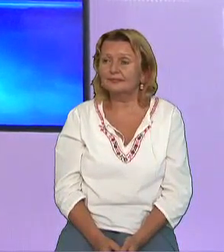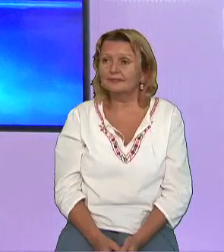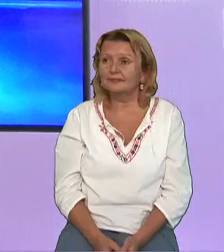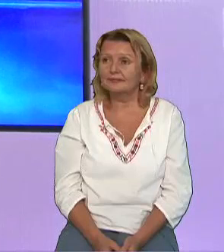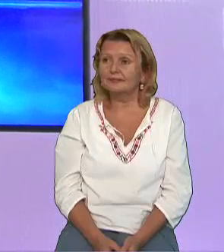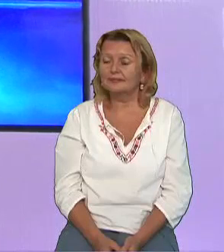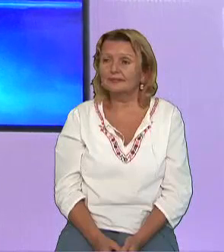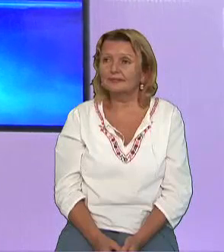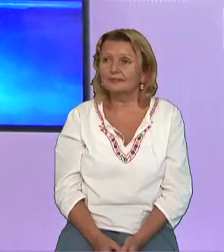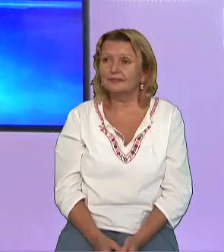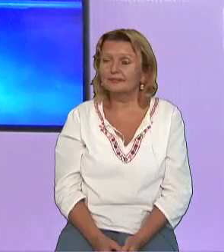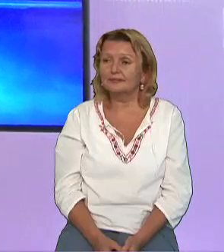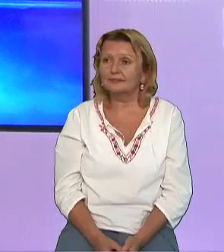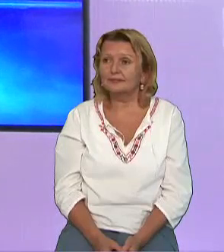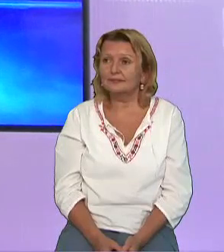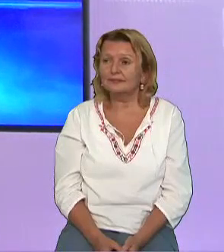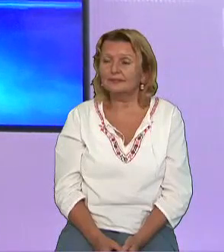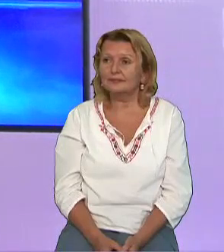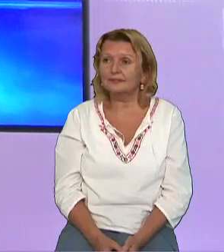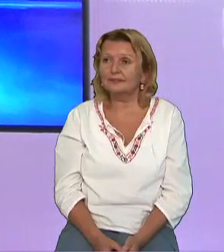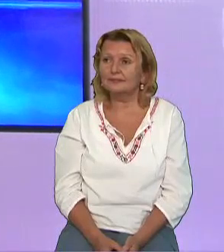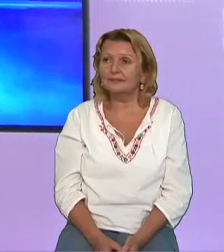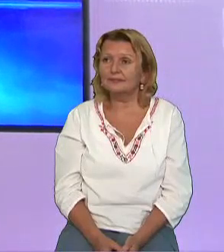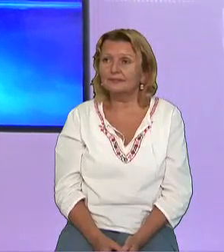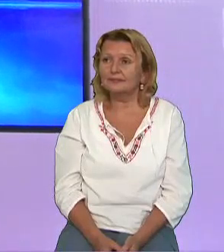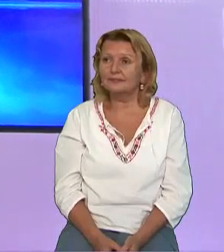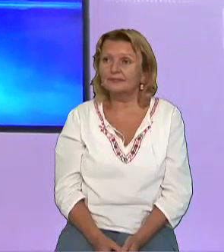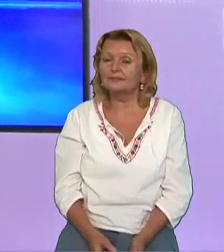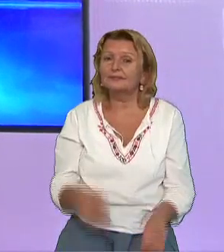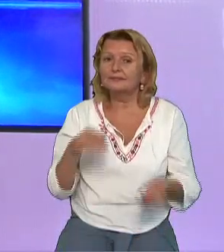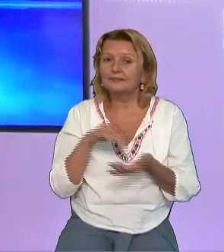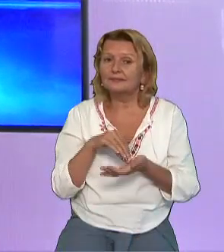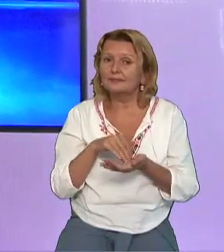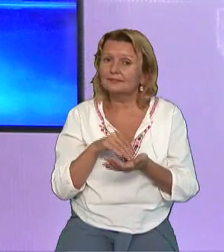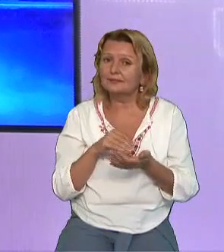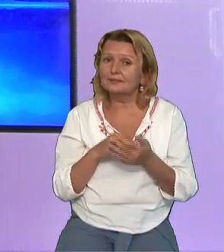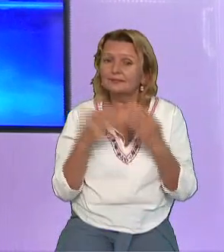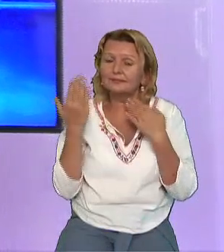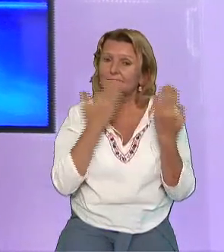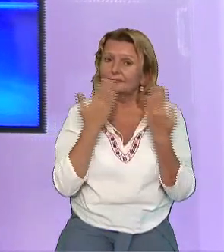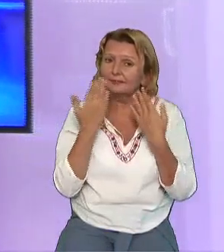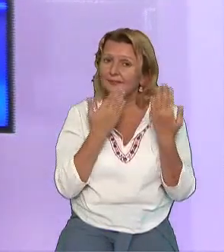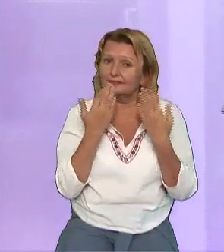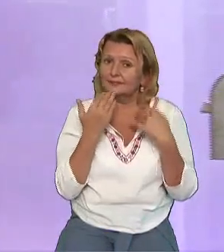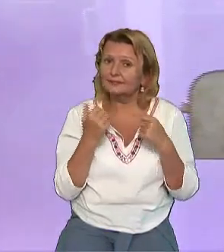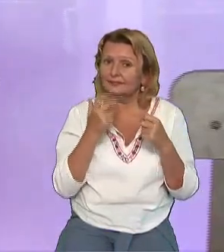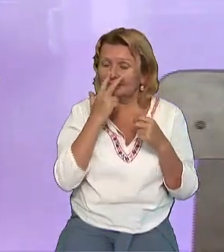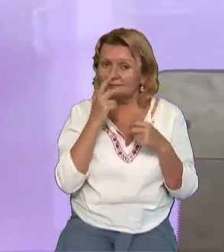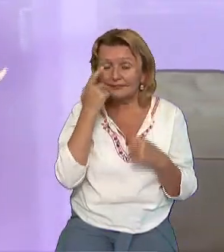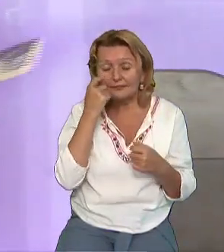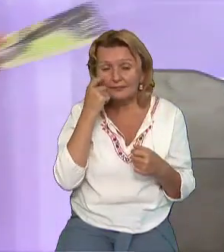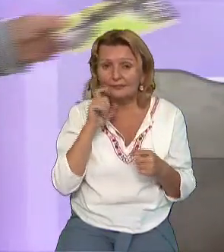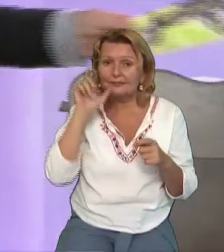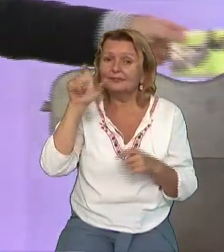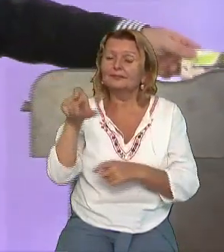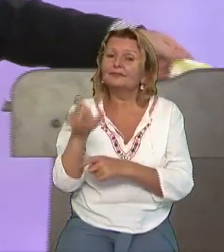petreceți timpul studiind despre Iisus, Care este totul, așa după cum faceți și urmărind acest program.